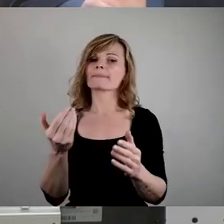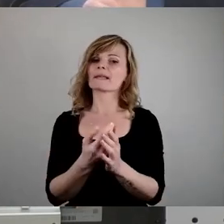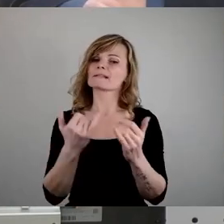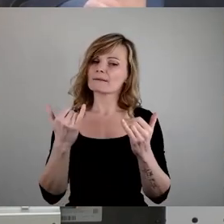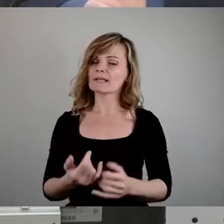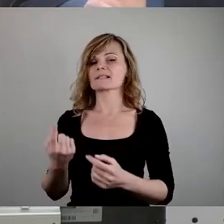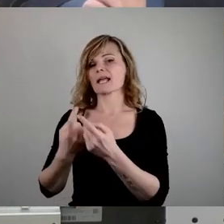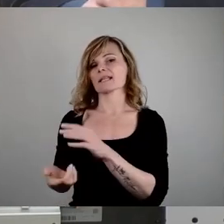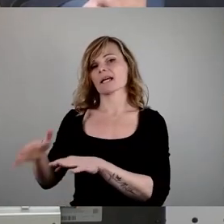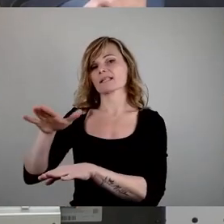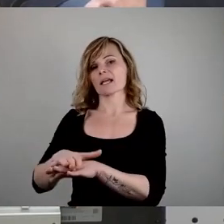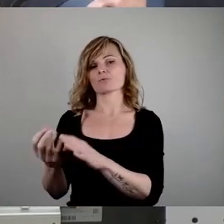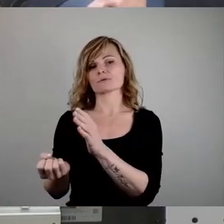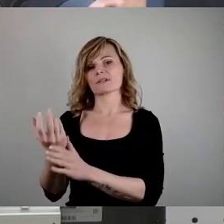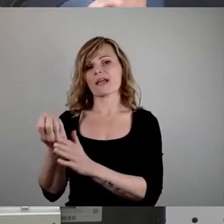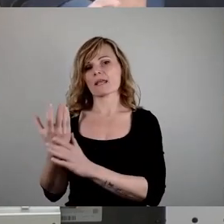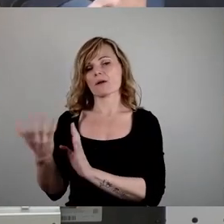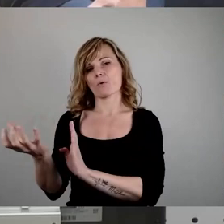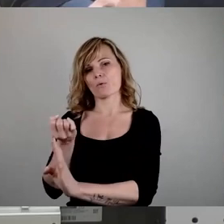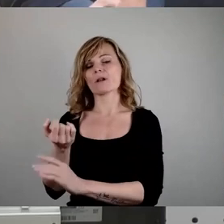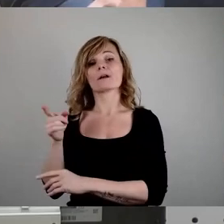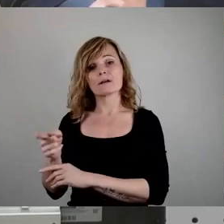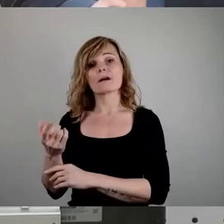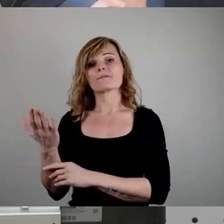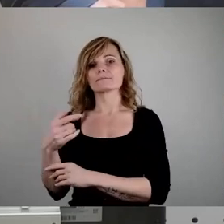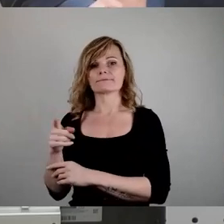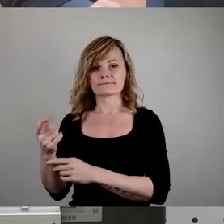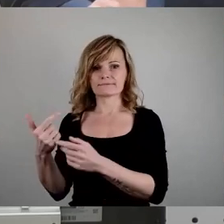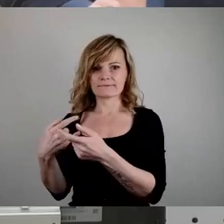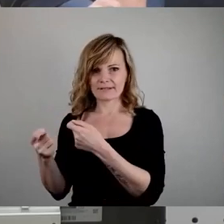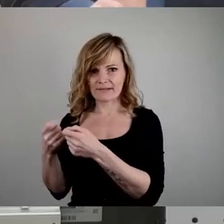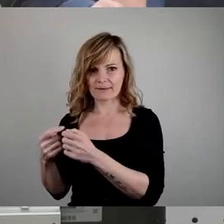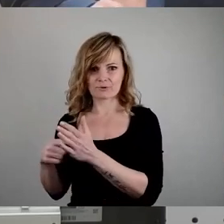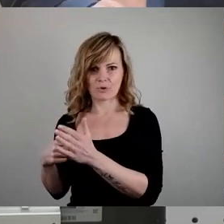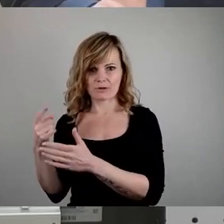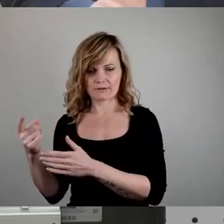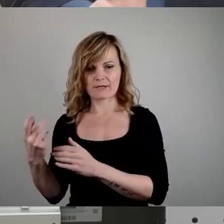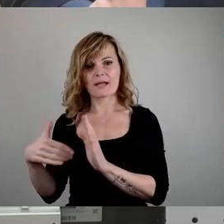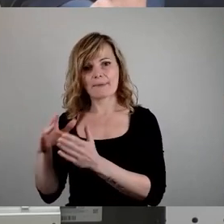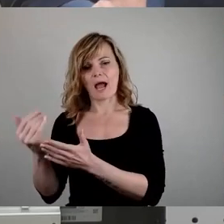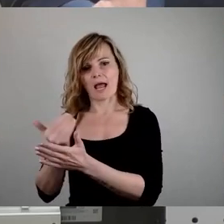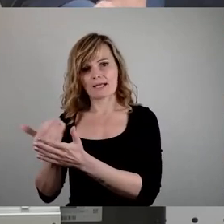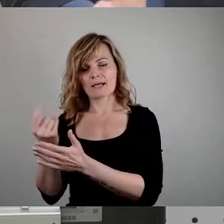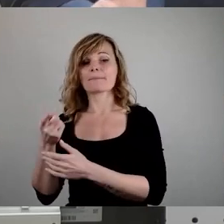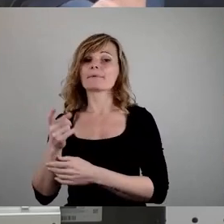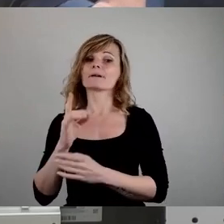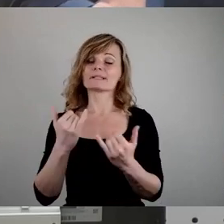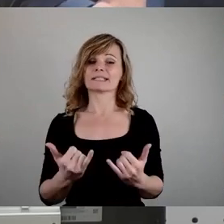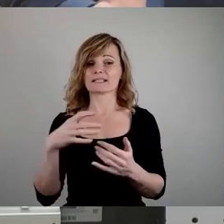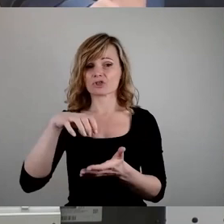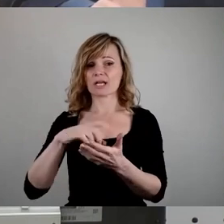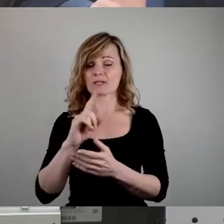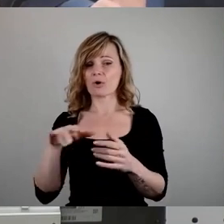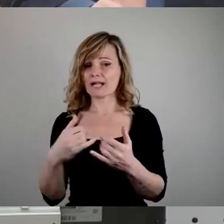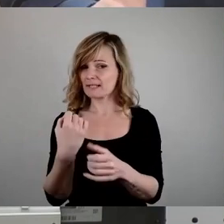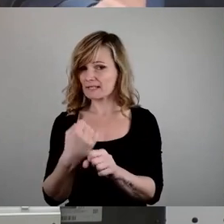für unseren Änderungsantrag, nämlich die Gewerbesteuermehreinnahmen. Die erarbeiten in dieser Stadt nämlich auch Eltern, die ihre Kinder in